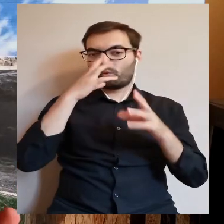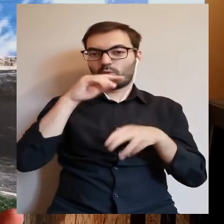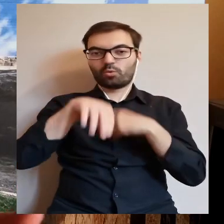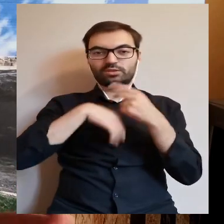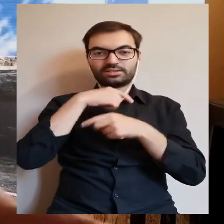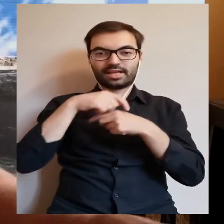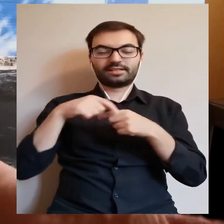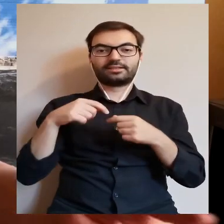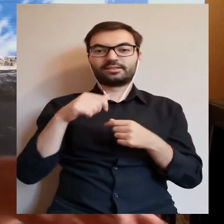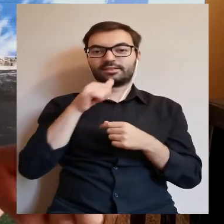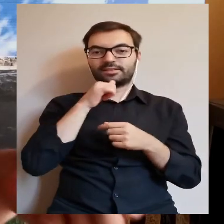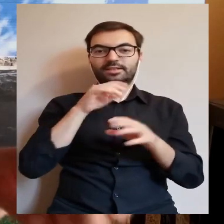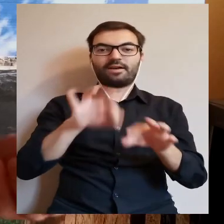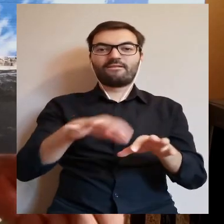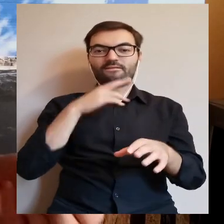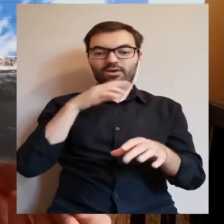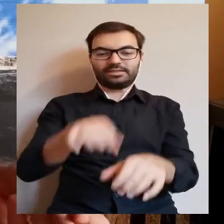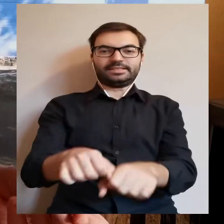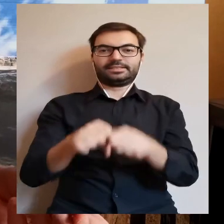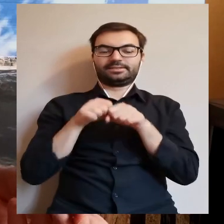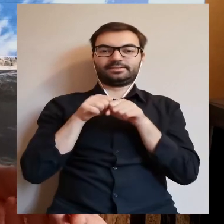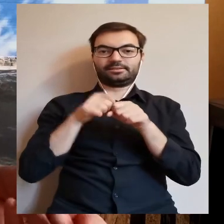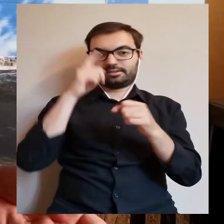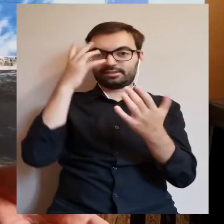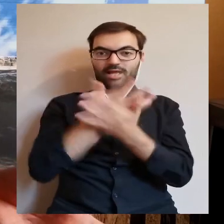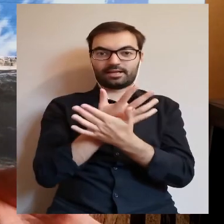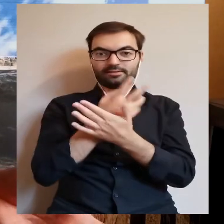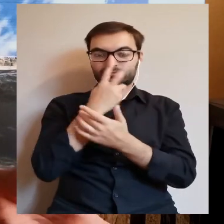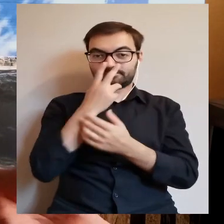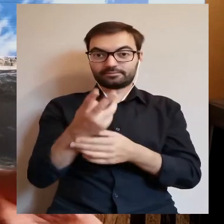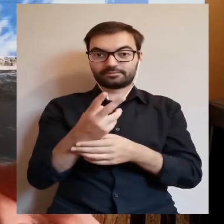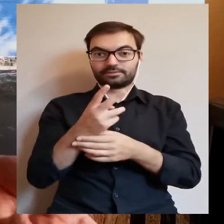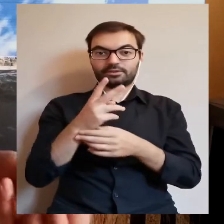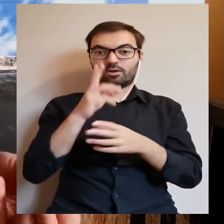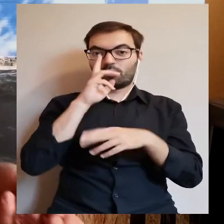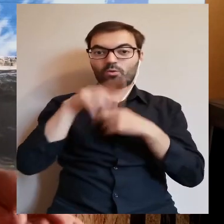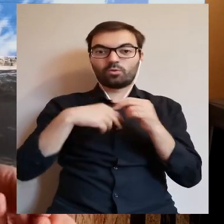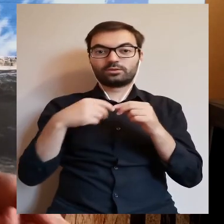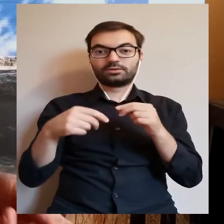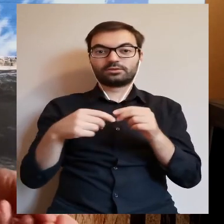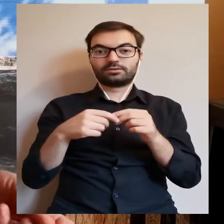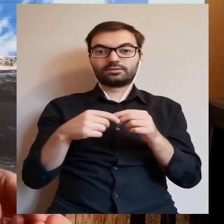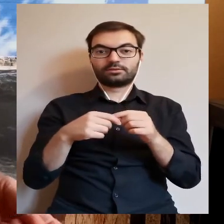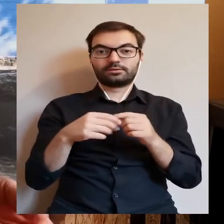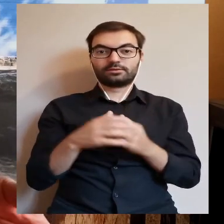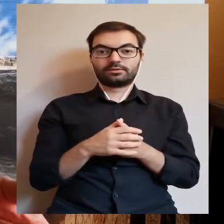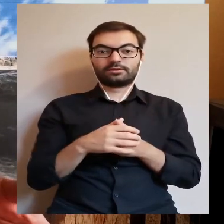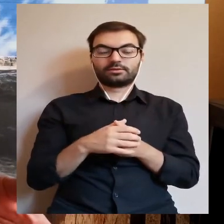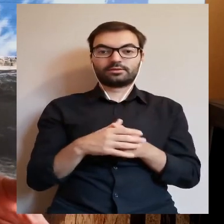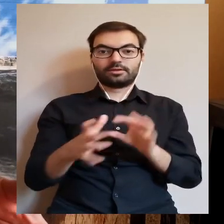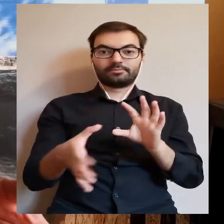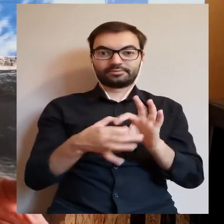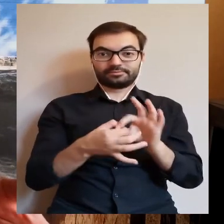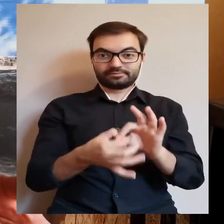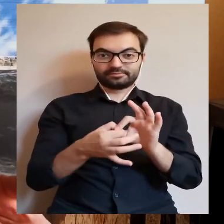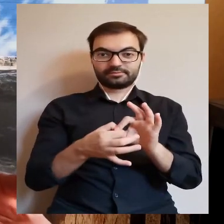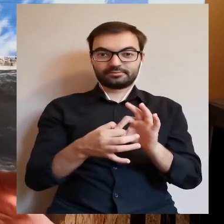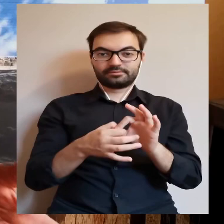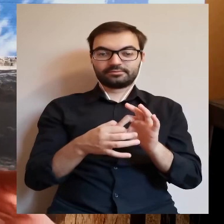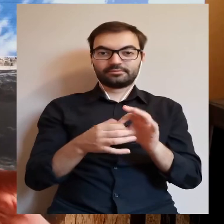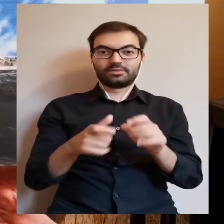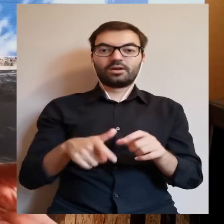swoją chustę i próbowała wyciągnąć ją z wody, nagle zobaczyła, że do chusty przyczepione są kościelne wieże.